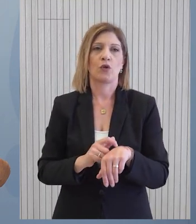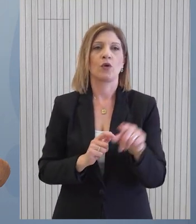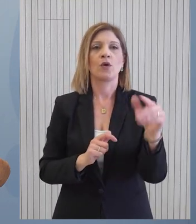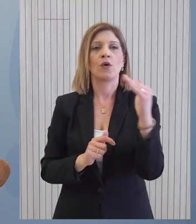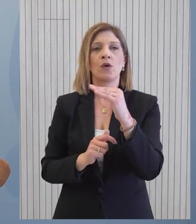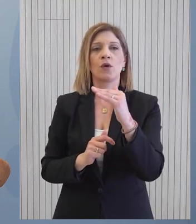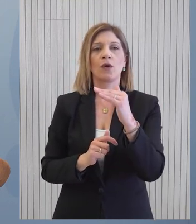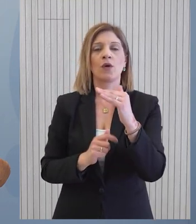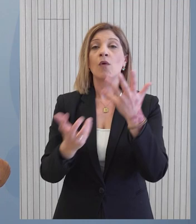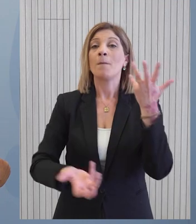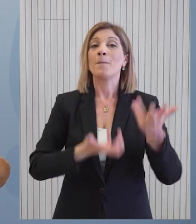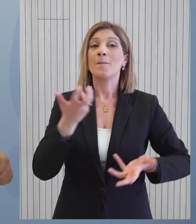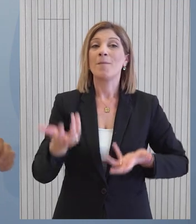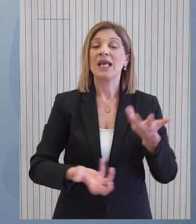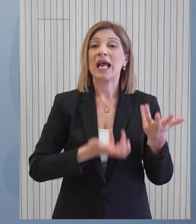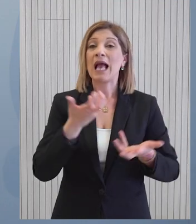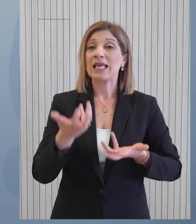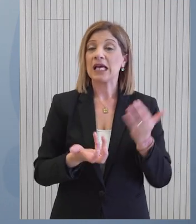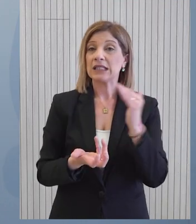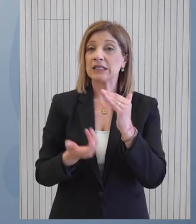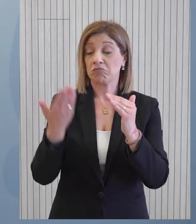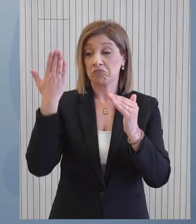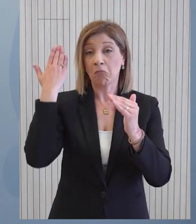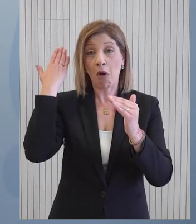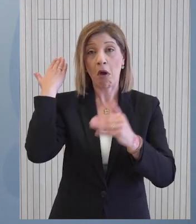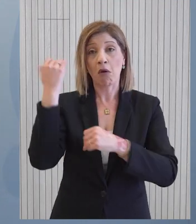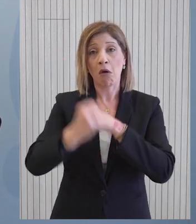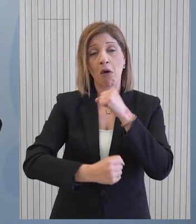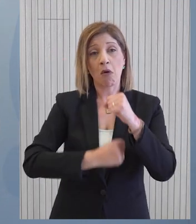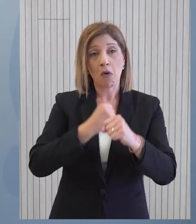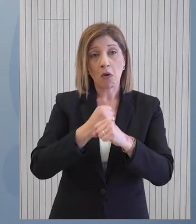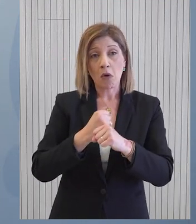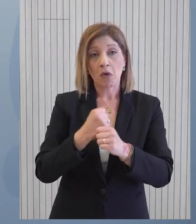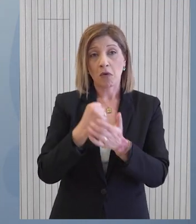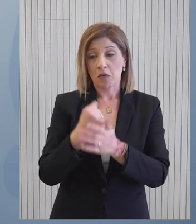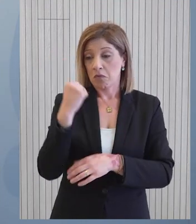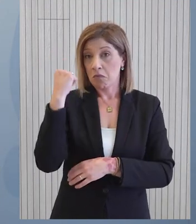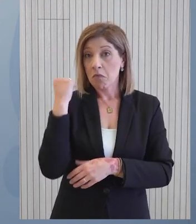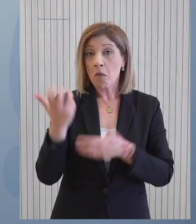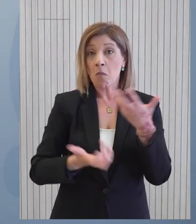αναφορά αυτή θέμα το Βερκα Ιωάν επειδή στο παρευστόν έχουμε και στην Ελλάδα